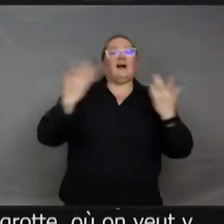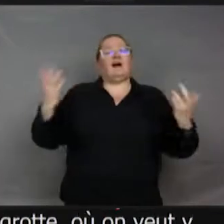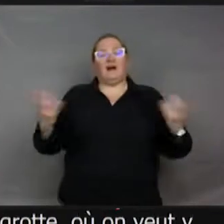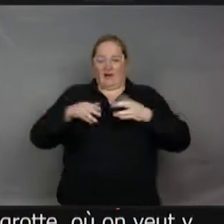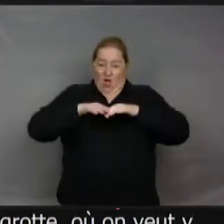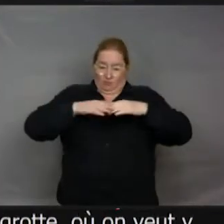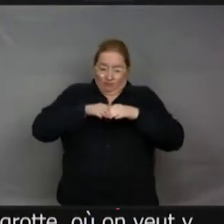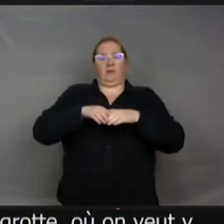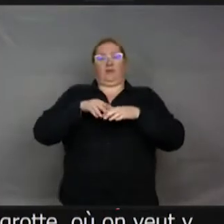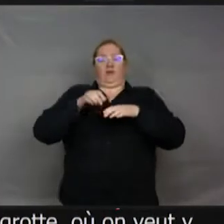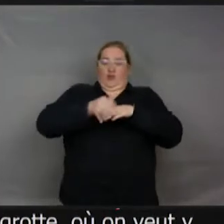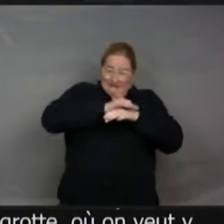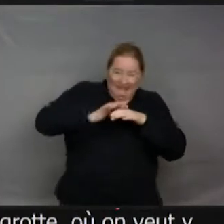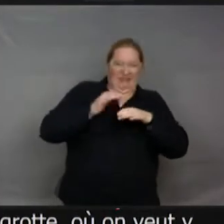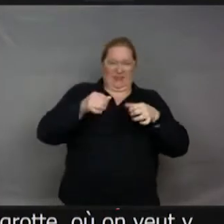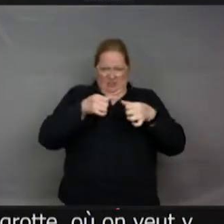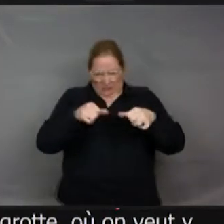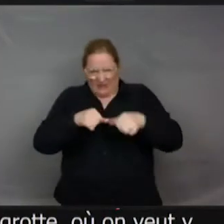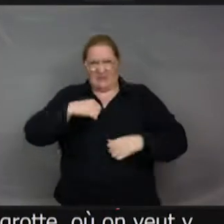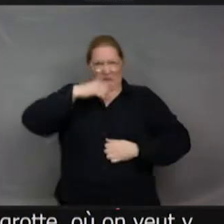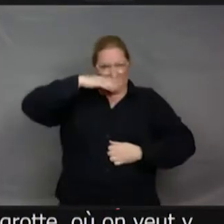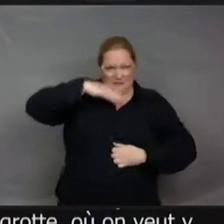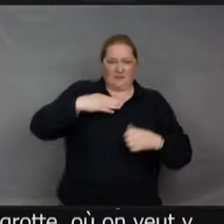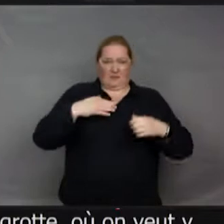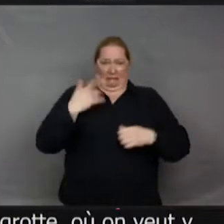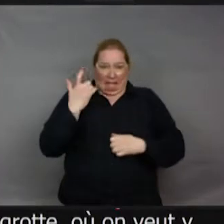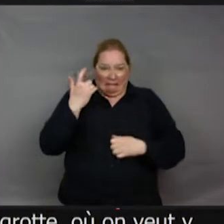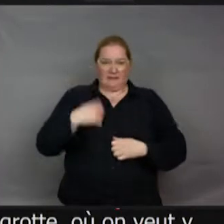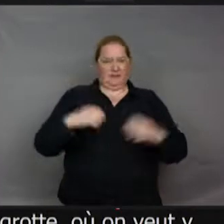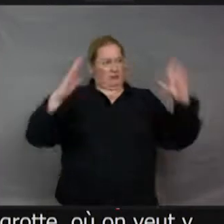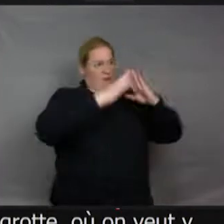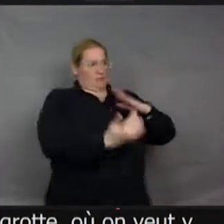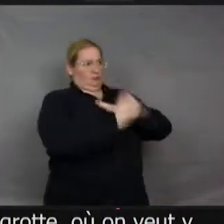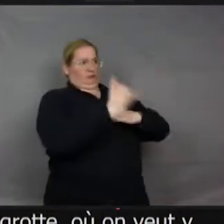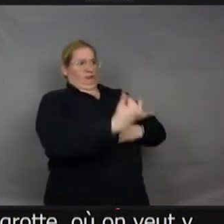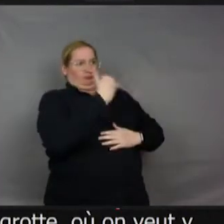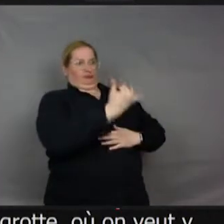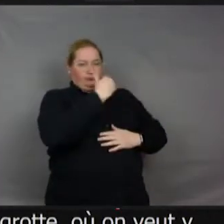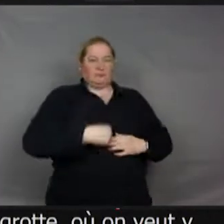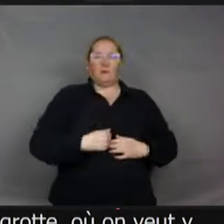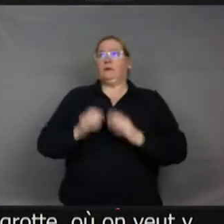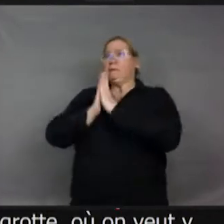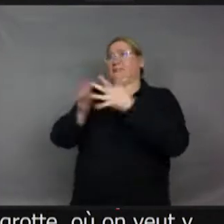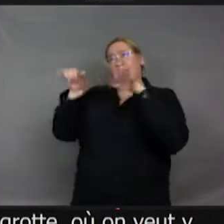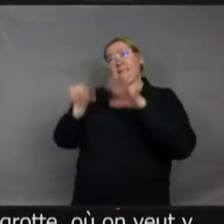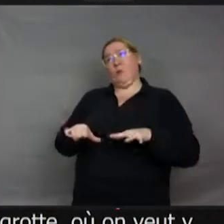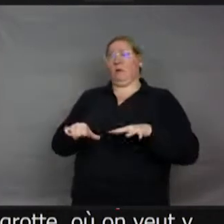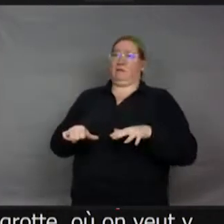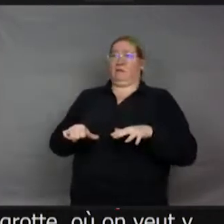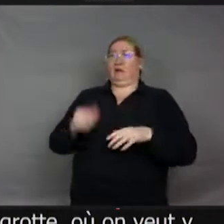quand on a des coccinelles qui rentrent dans la maison ou des punaises grises ou des choses comme ça qui cherchent un abri pour passer les six mois de l'hiver au calme, elles ne pas y arriver.